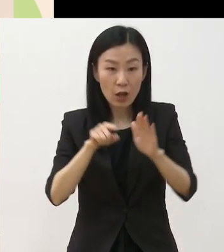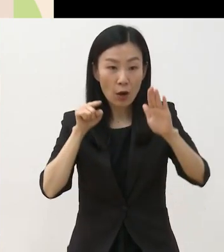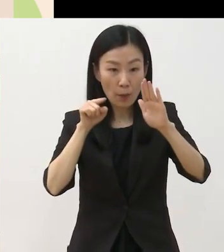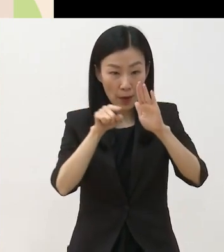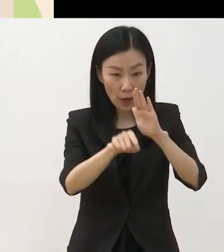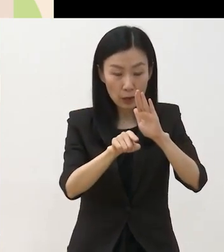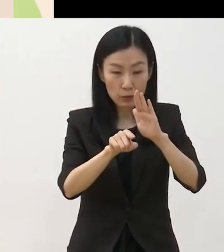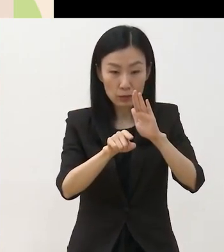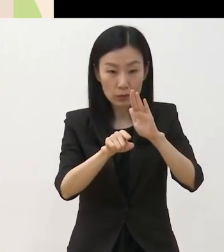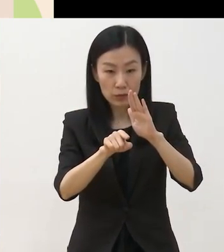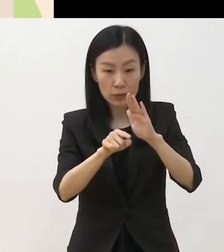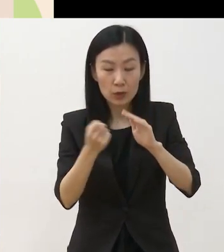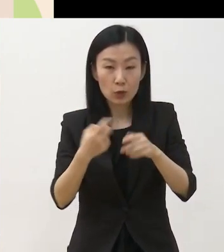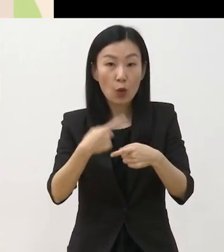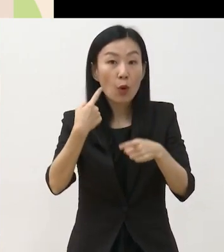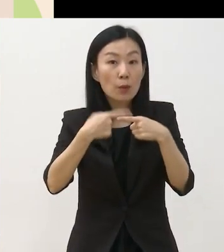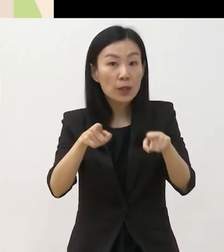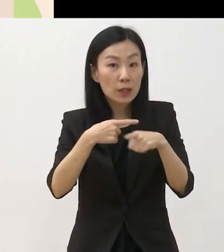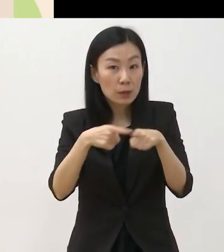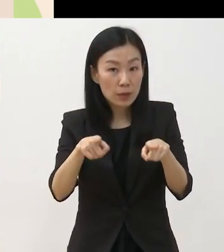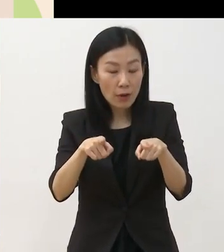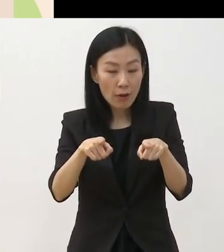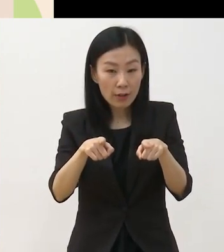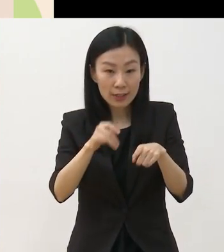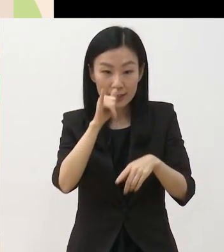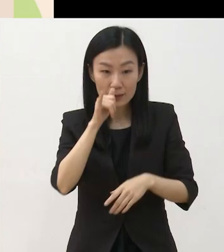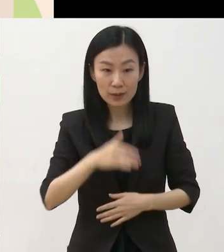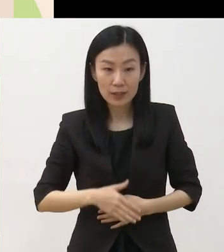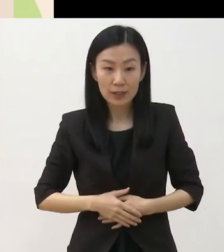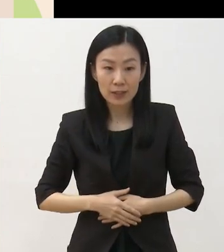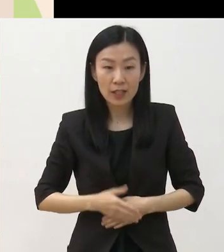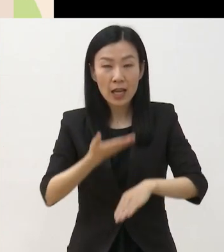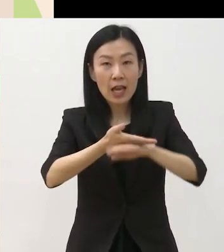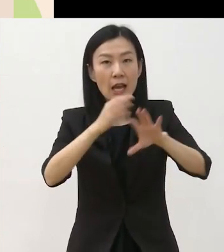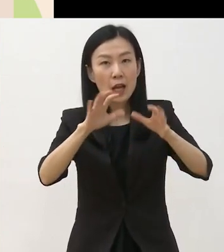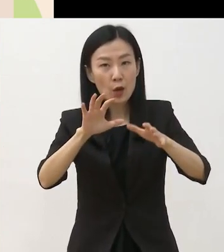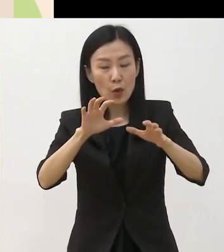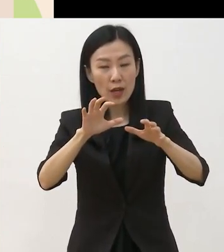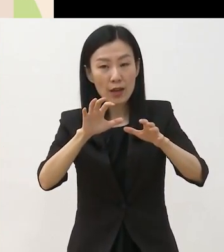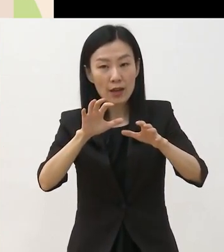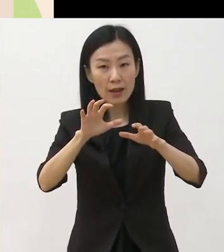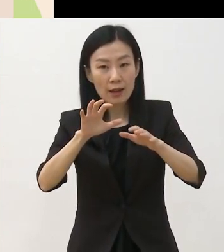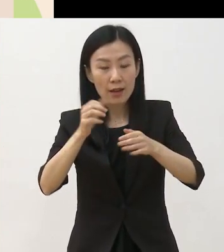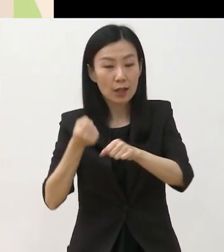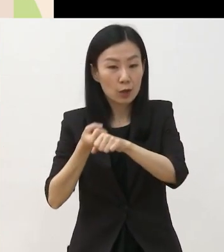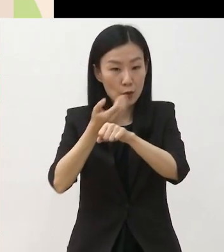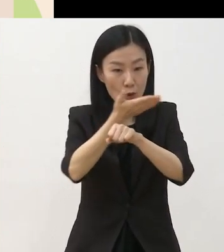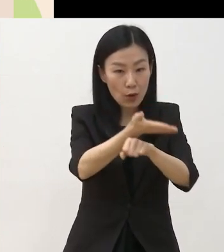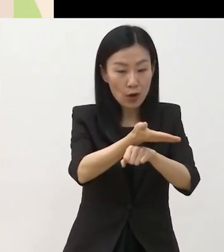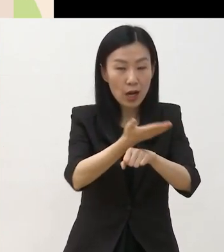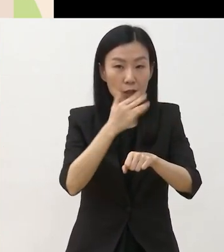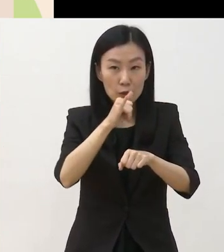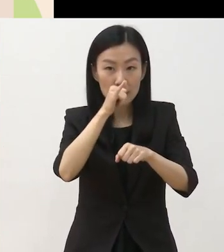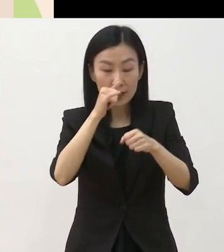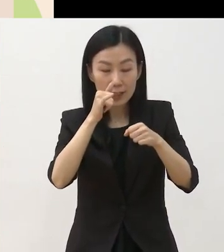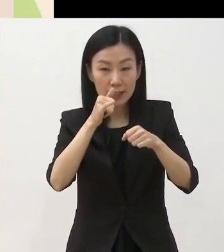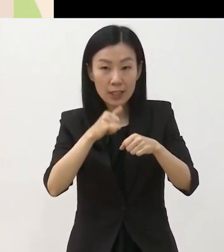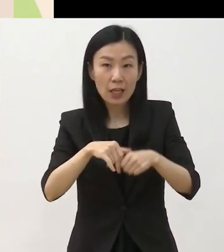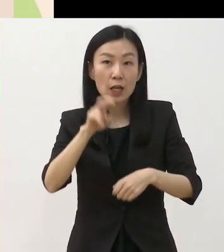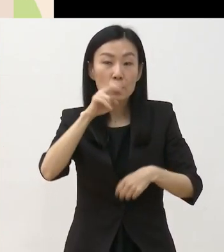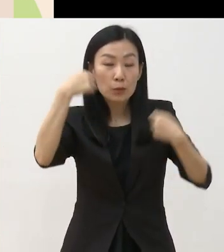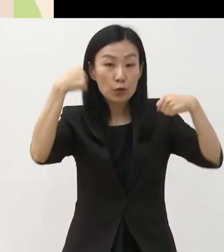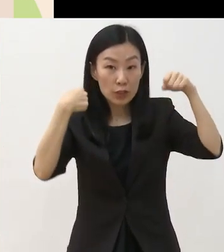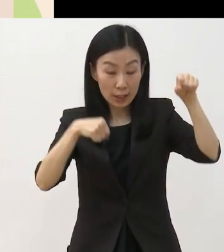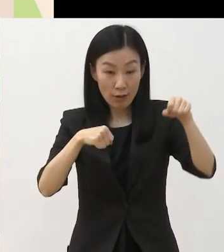비평 기능을 수행하고 있습니다 해외 유통 가능성과 수요가 많은 창작 뮤지컬은 해외 진출을 위한